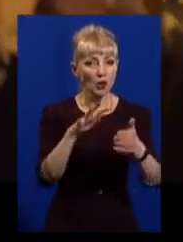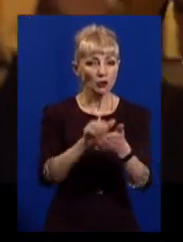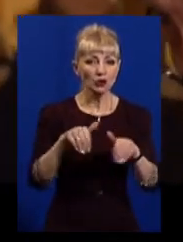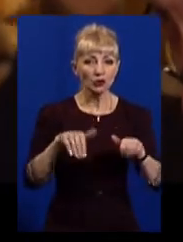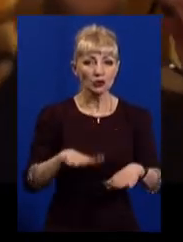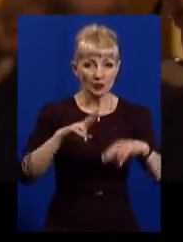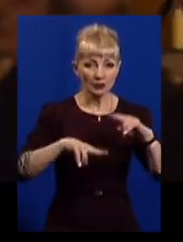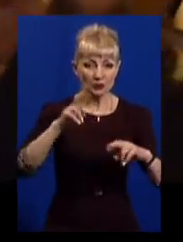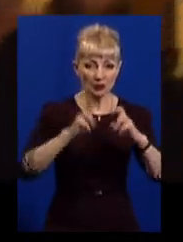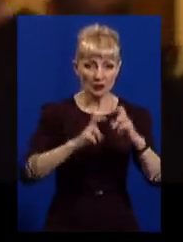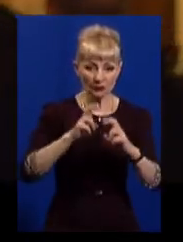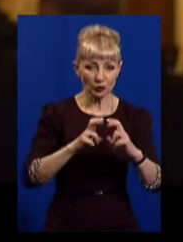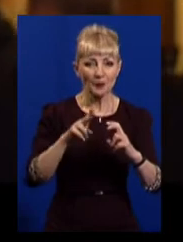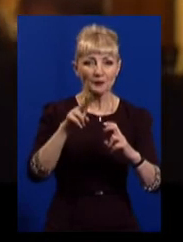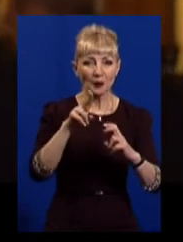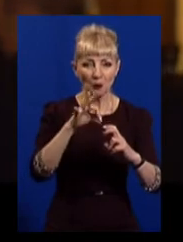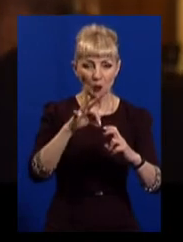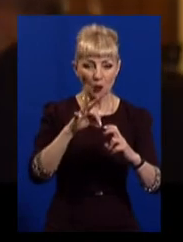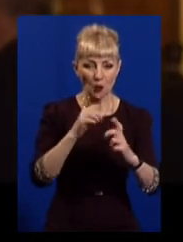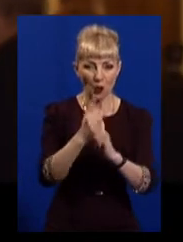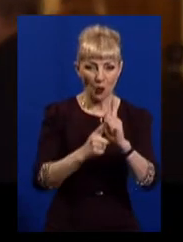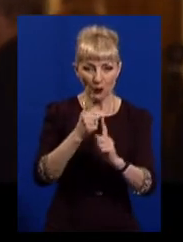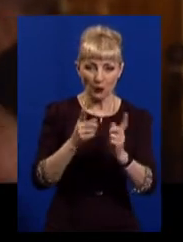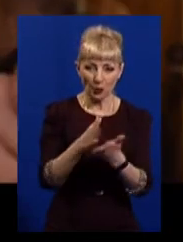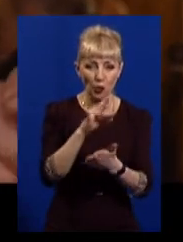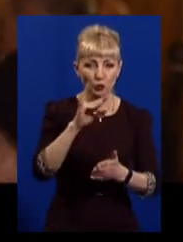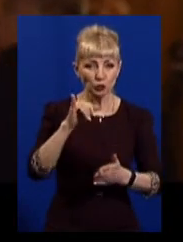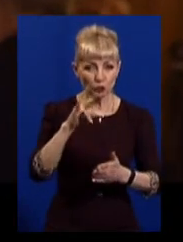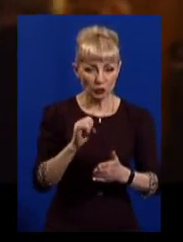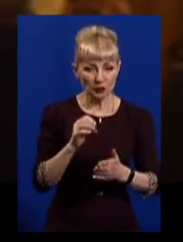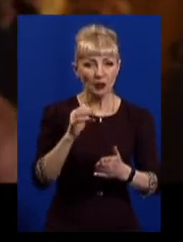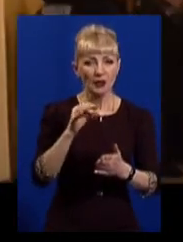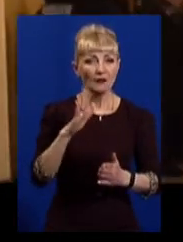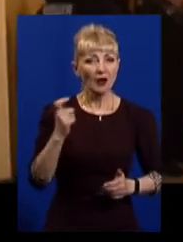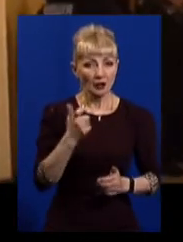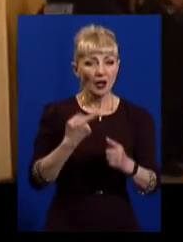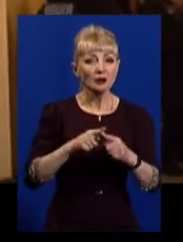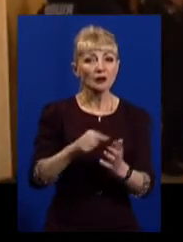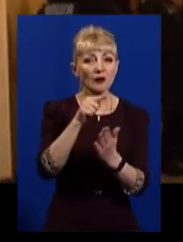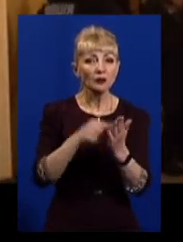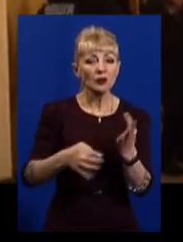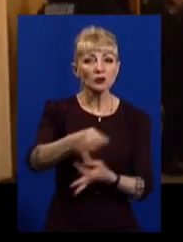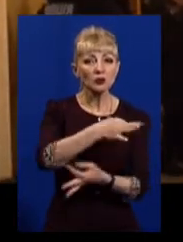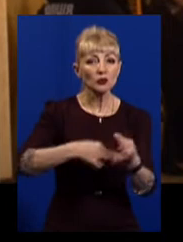побудувати завод із переробки ртуті у Харкові. Це питання погоджували чотири роки. Я є